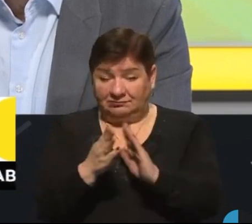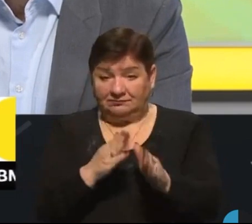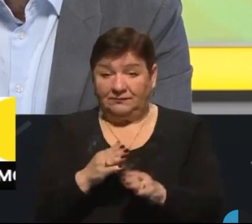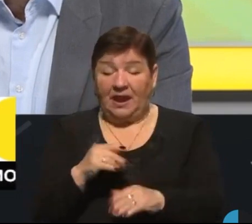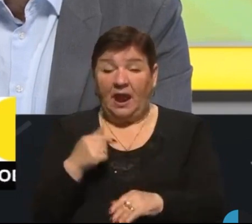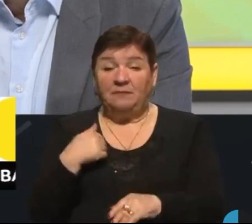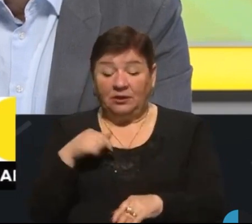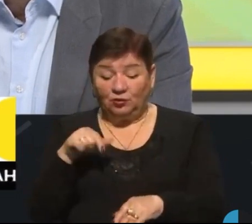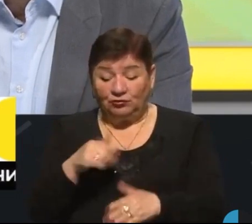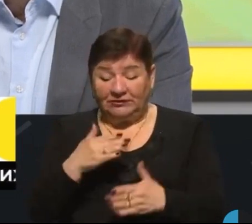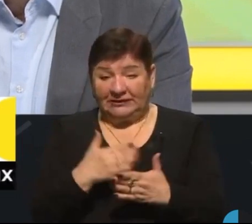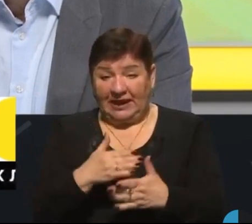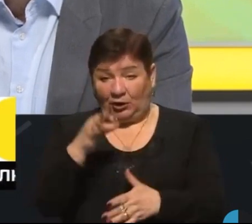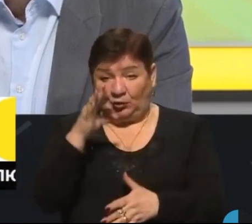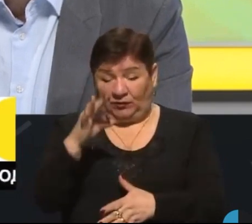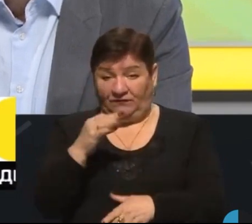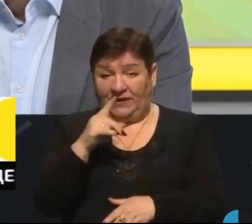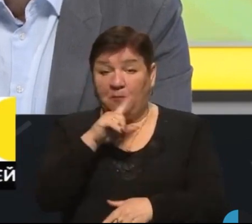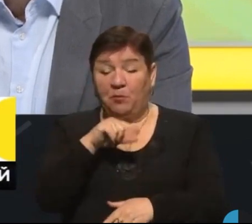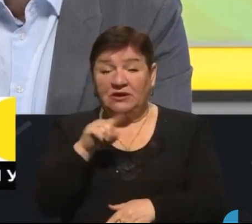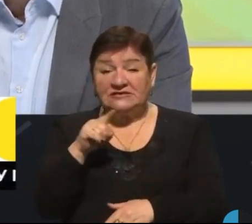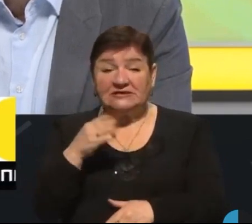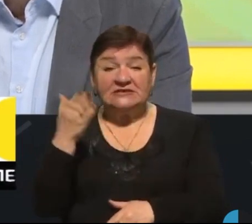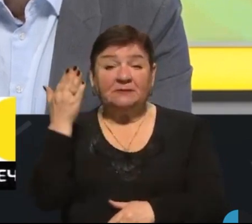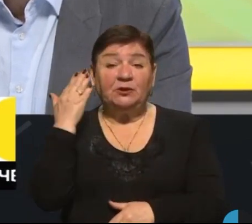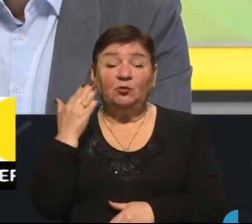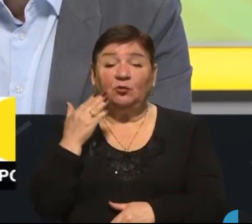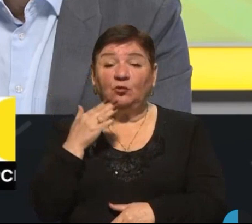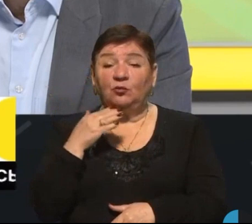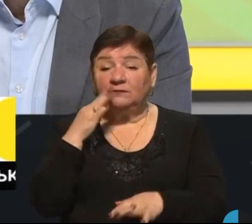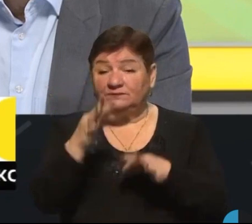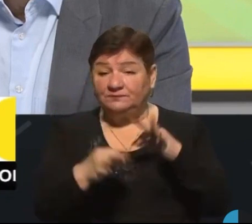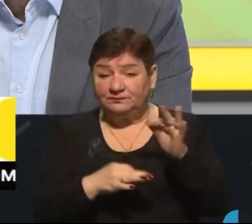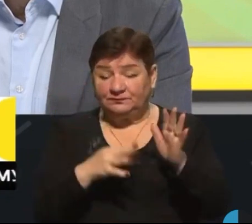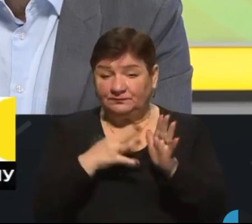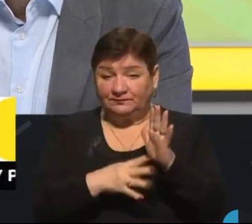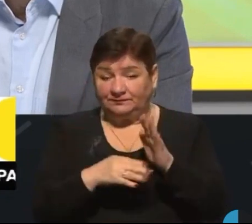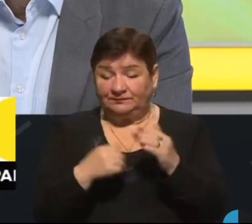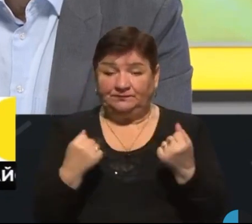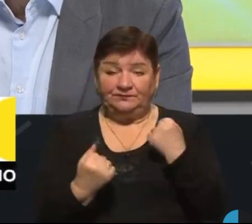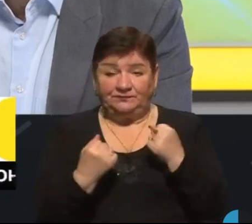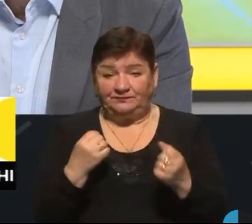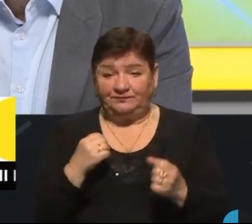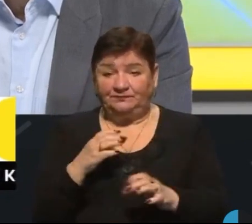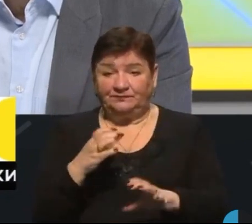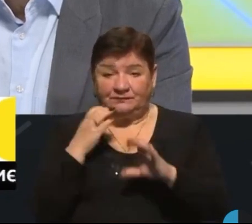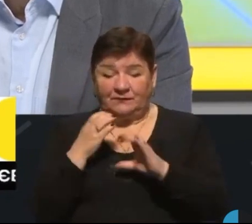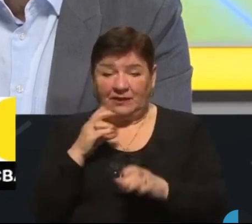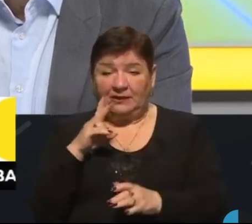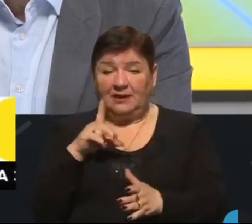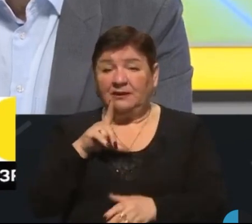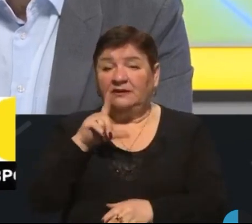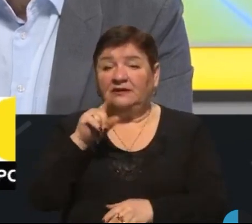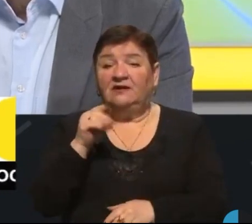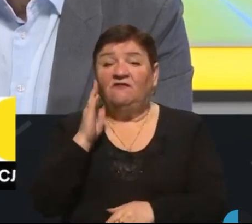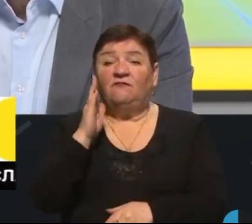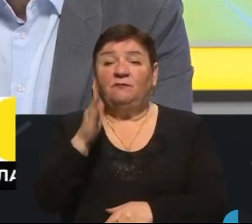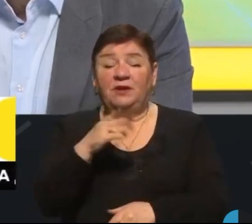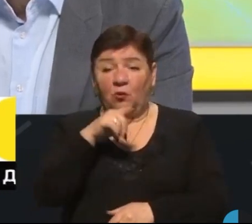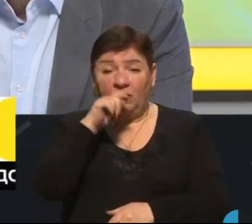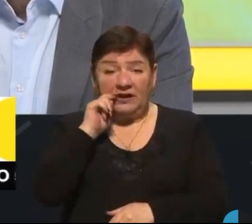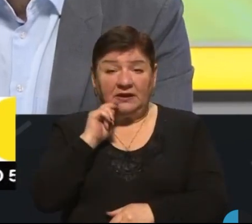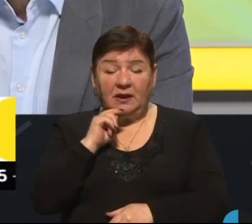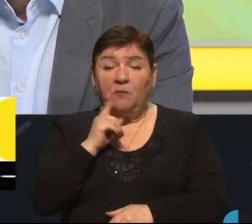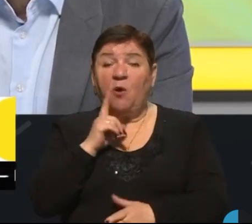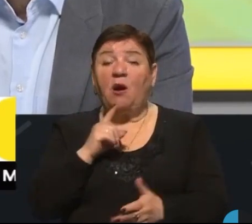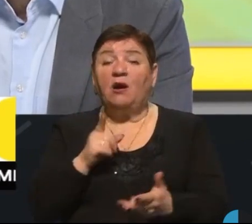показники в бік Польщі і за минулу добу 90 вантажних транспортних засобів, які прослідували в бік України. Тобто, фактично, по